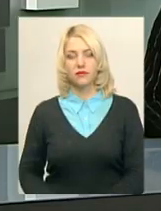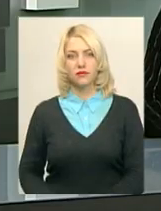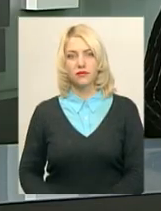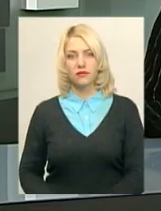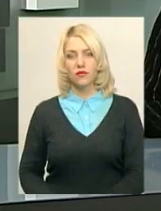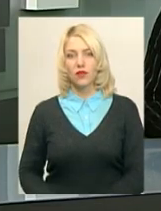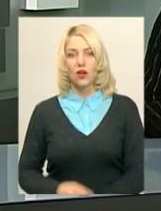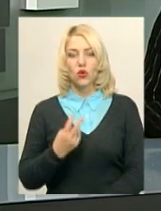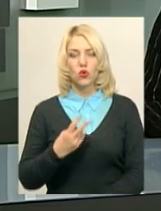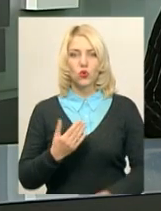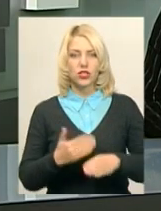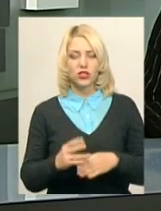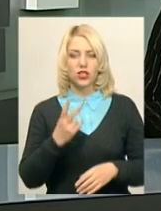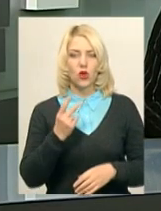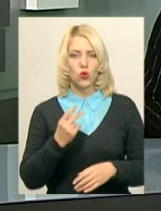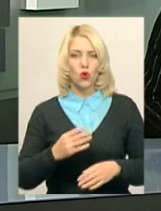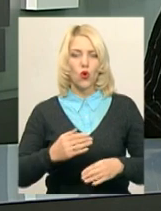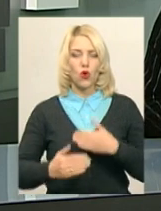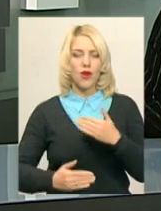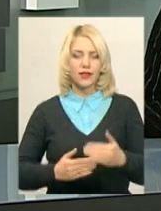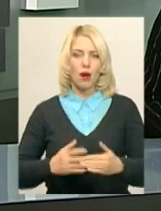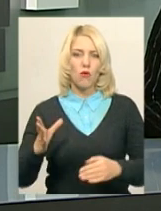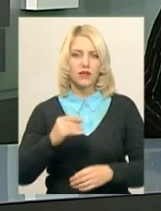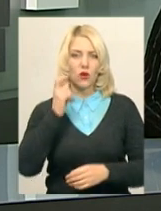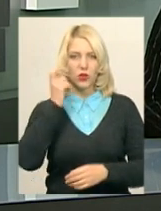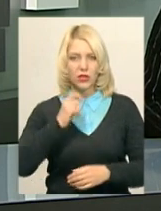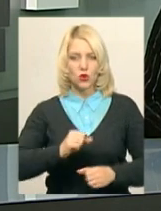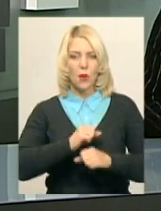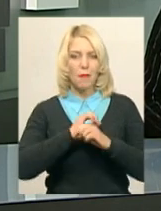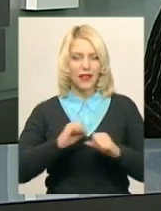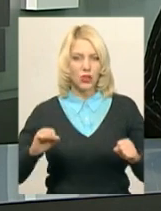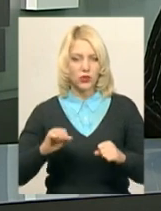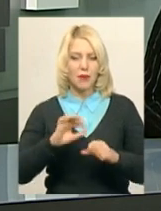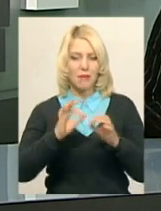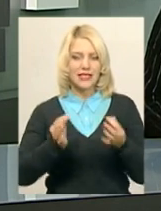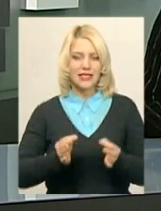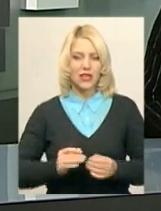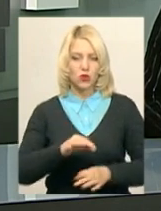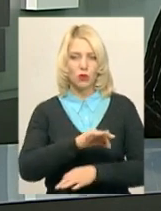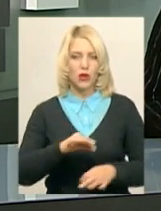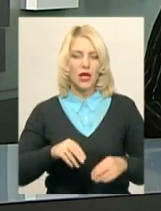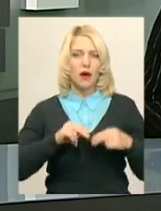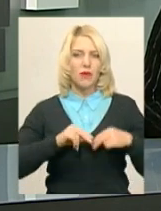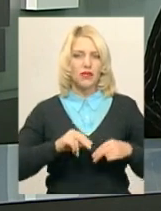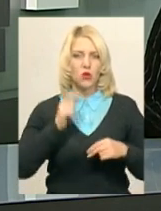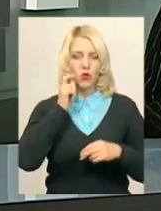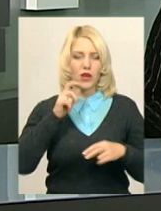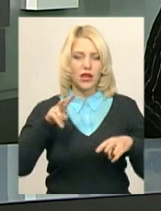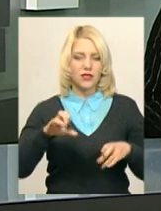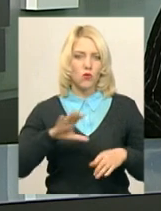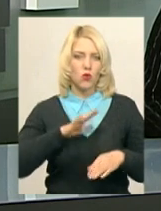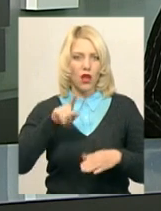Друга частина другого етапу всеукраїнського патріотично-мистецького проекту «Браття-українці» відбулася у Хмельницькому.